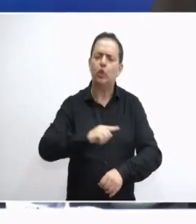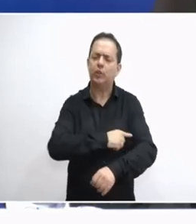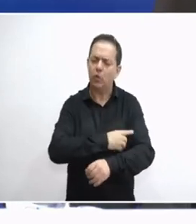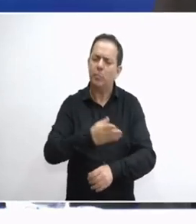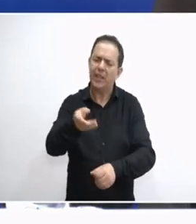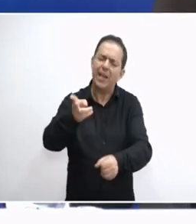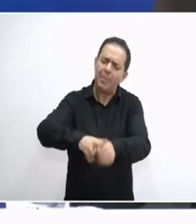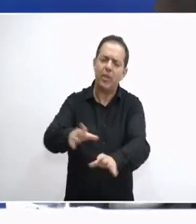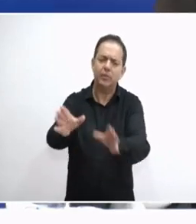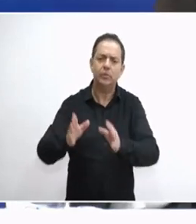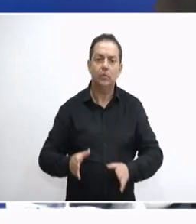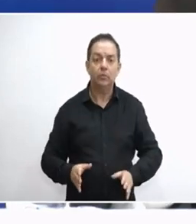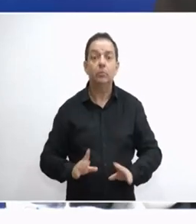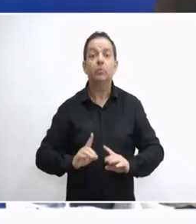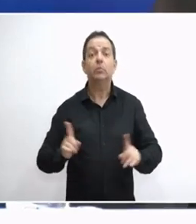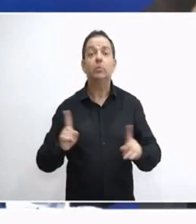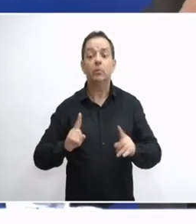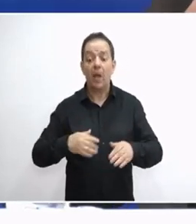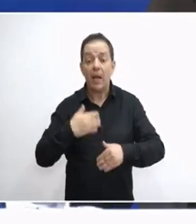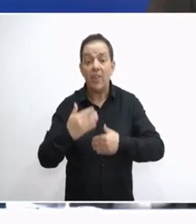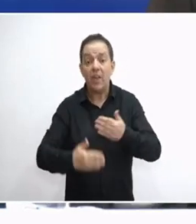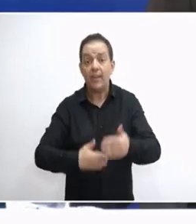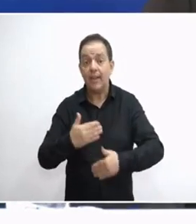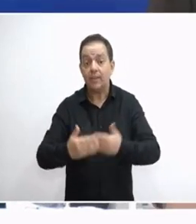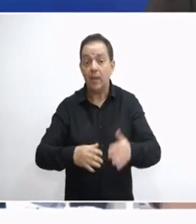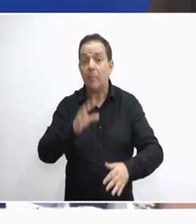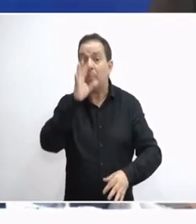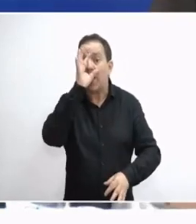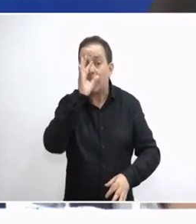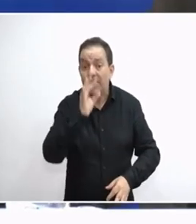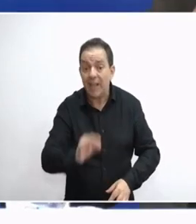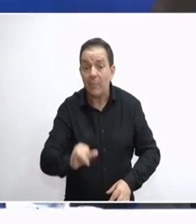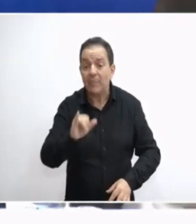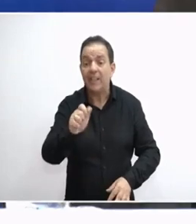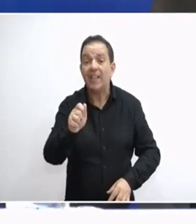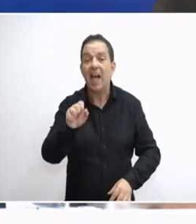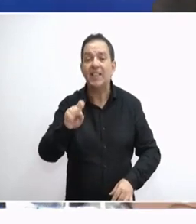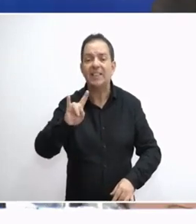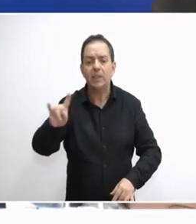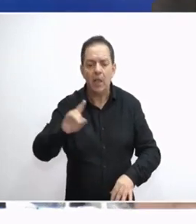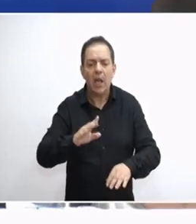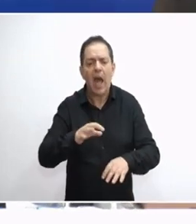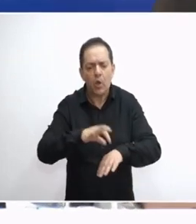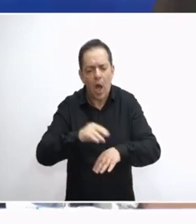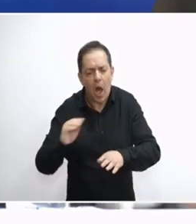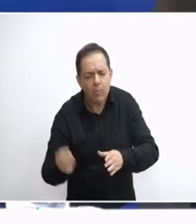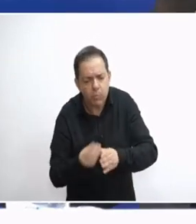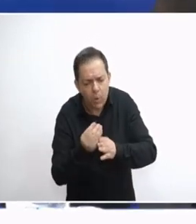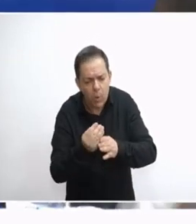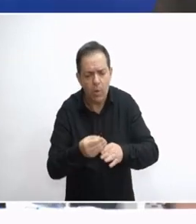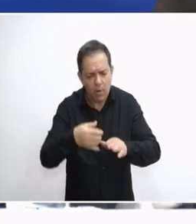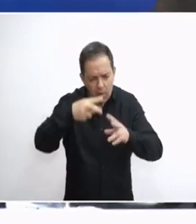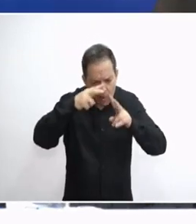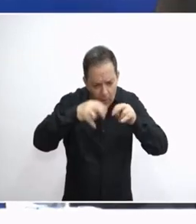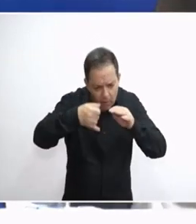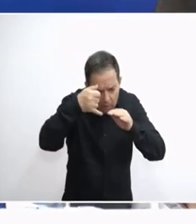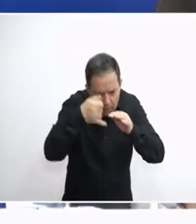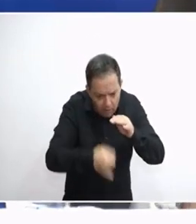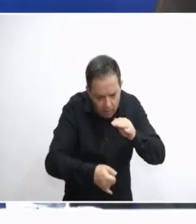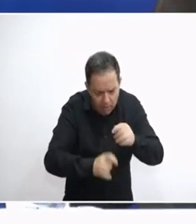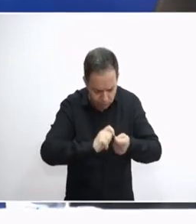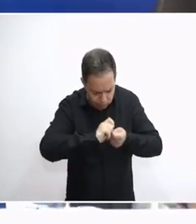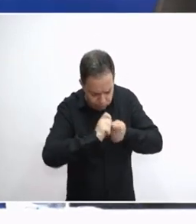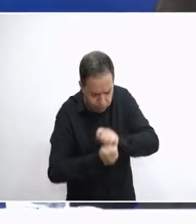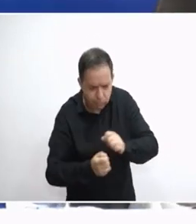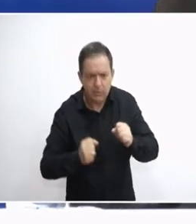λοιπόν πρέπει να μπούμε σε μια νέα διαδικασία, πραγματικά ίασης, να μάθουμε την αιτία της ασθένειας, ώστε να τελέψει και να πάμε σε